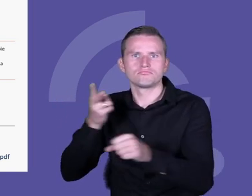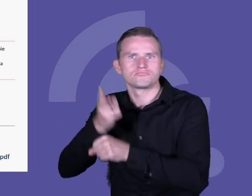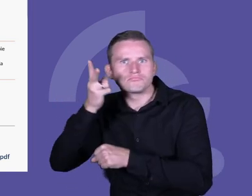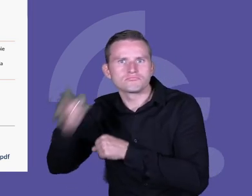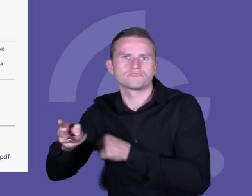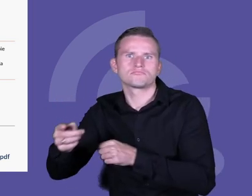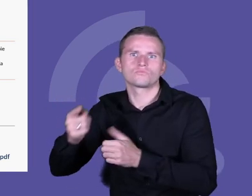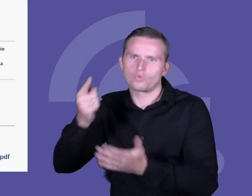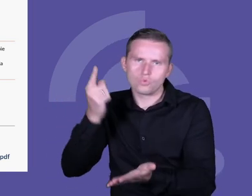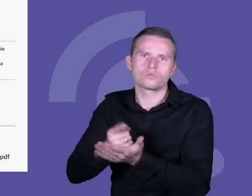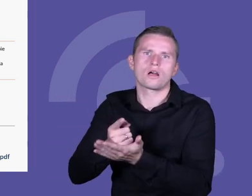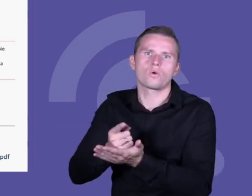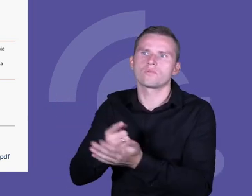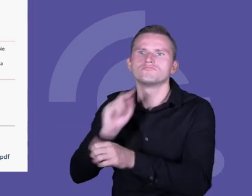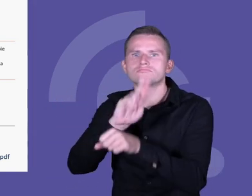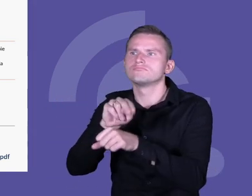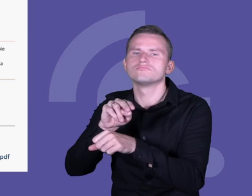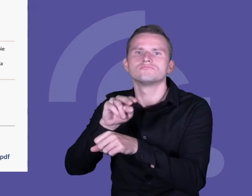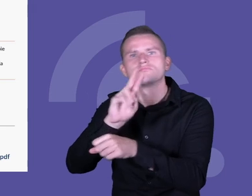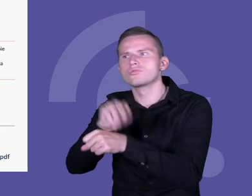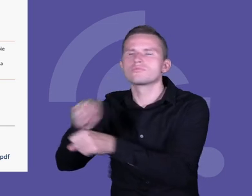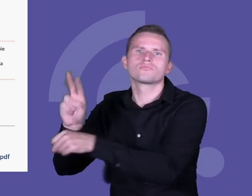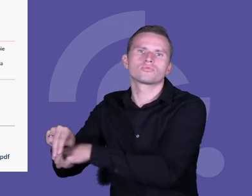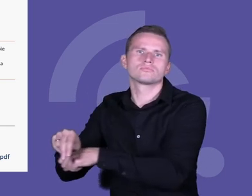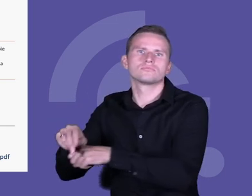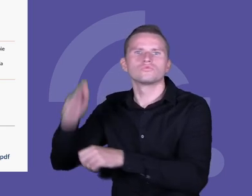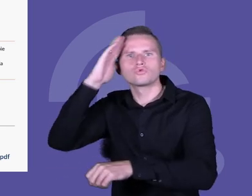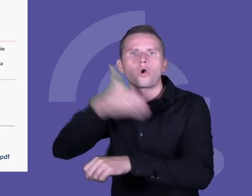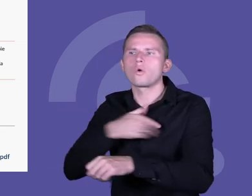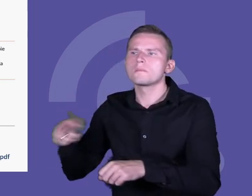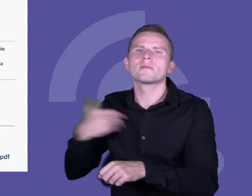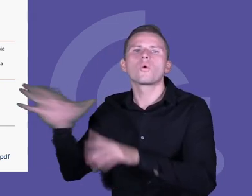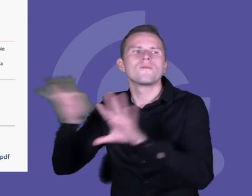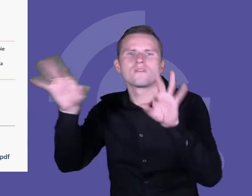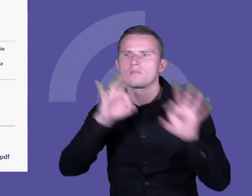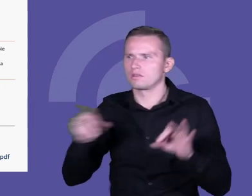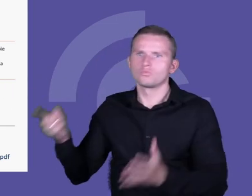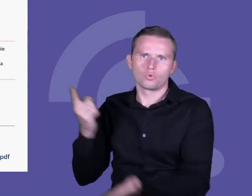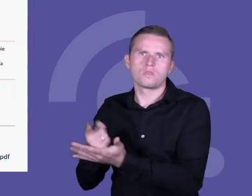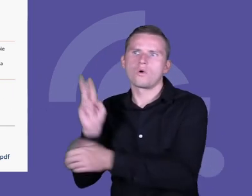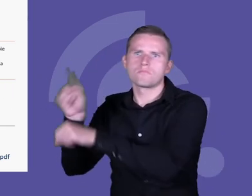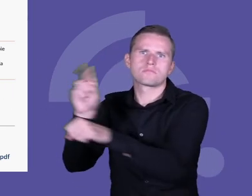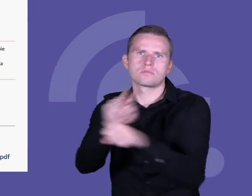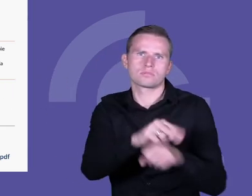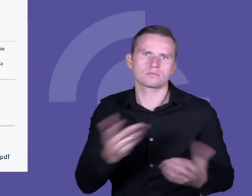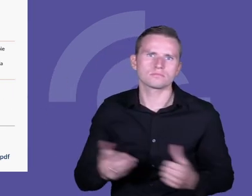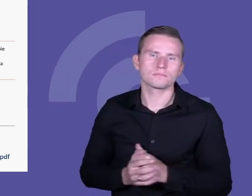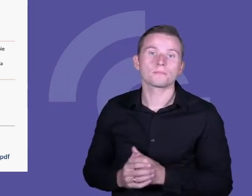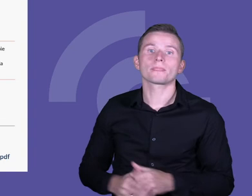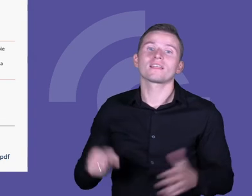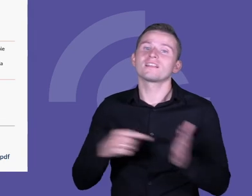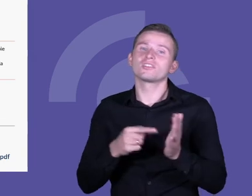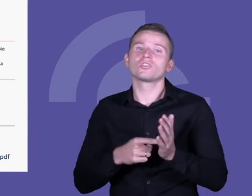które sobie wybrały. Więc mamy też w ramach tego monitorowania rozmowy o uczniach.